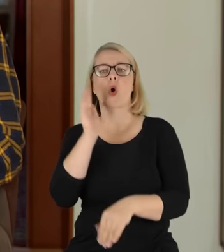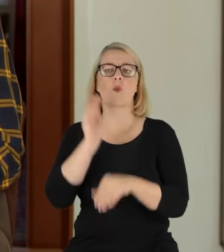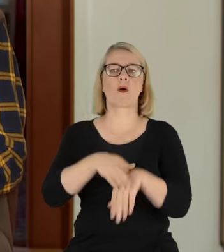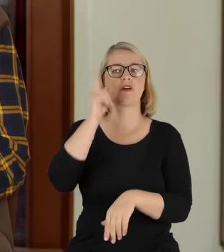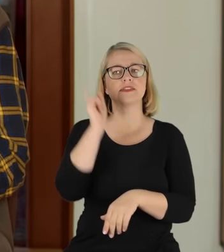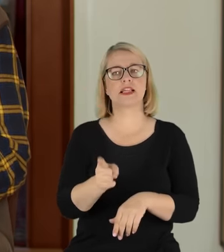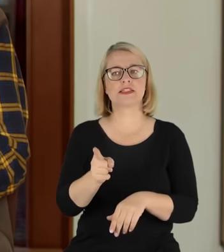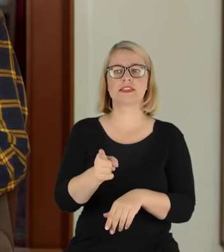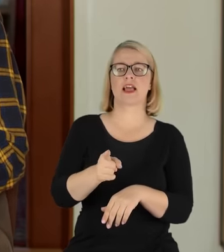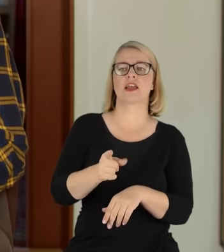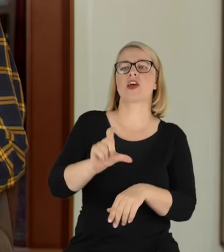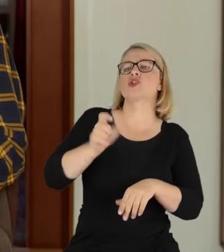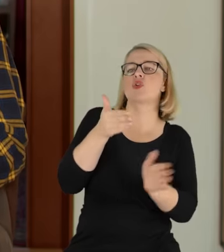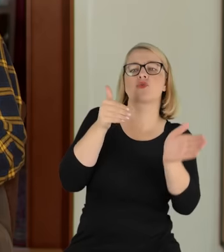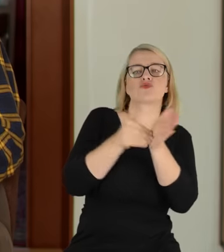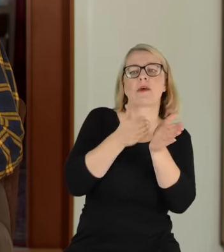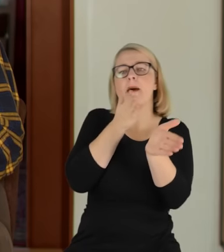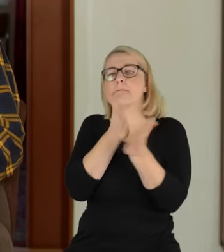Chłopiec do wszystkiego, do pomocy można powiedzieć.